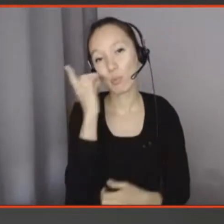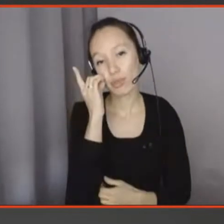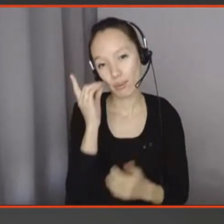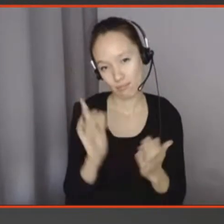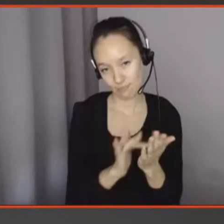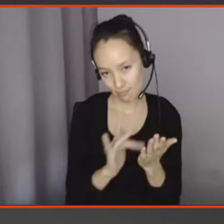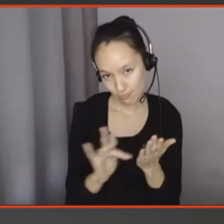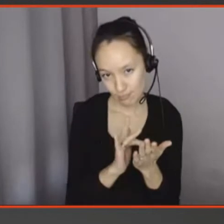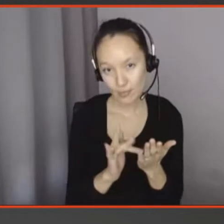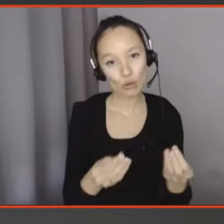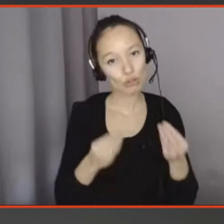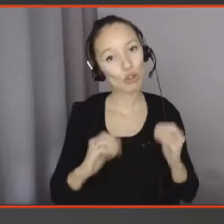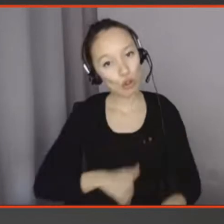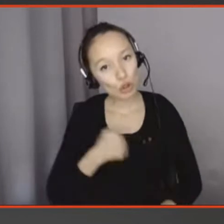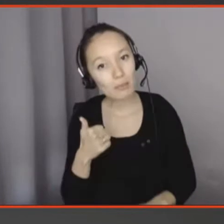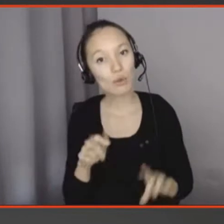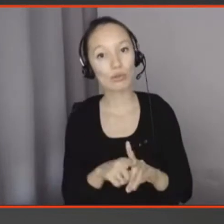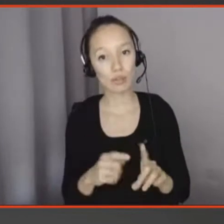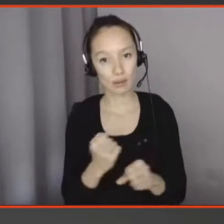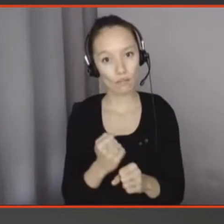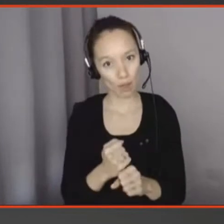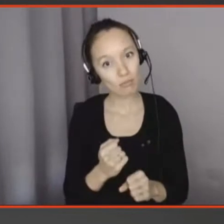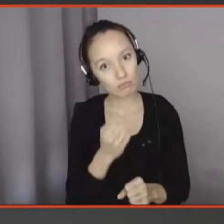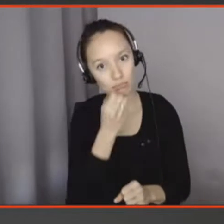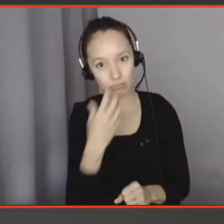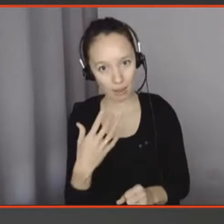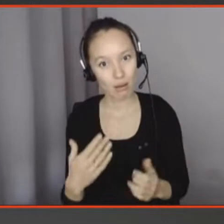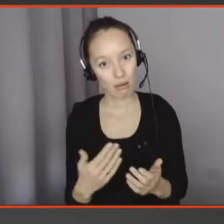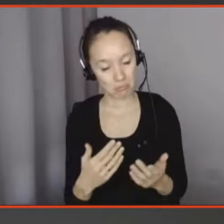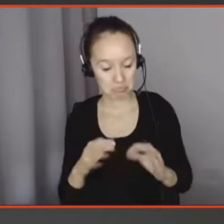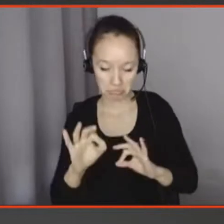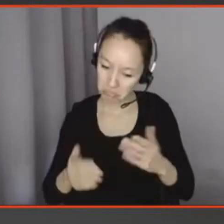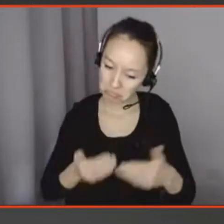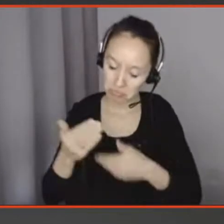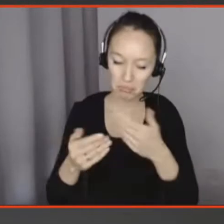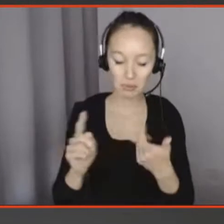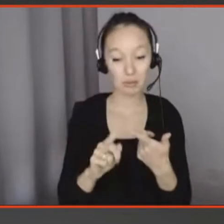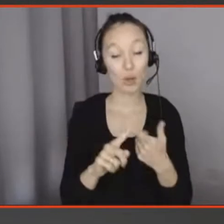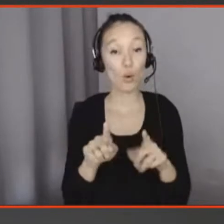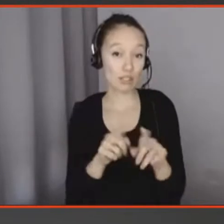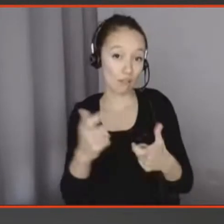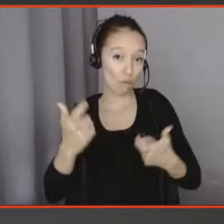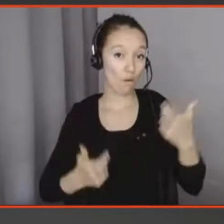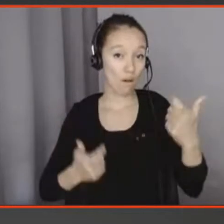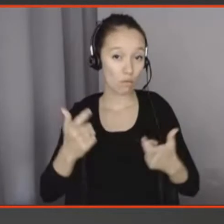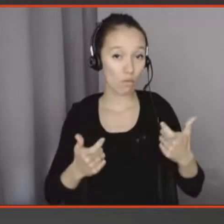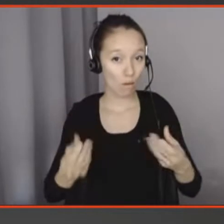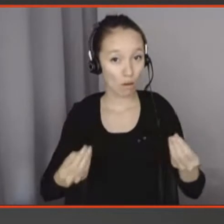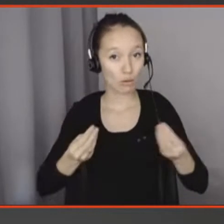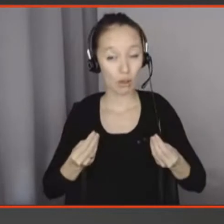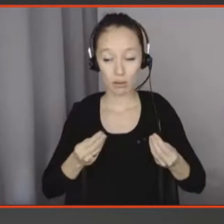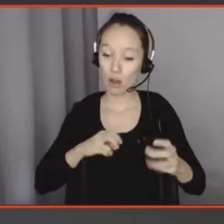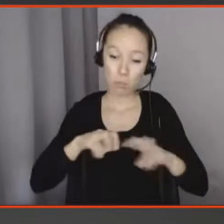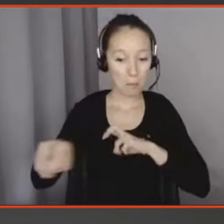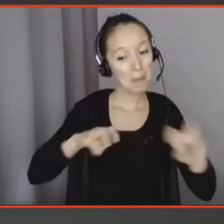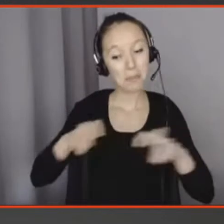d'autonomie, un outil de travail efficient. Les gens ont mentionné la voiture comme un outil aussi qui leur permettait de la liberté dans leur déplacement. Mais